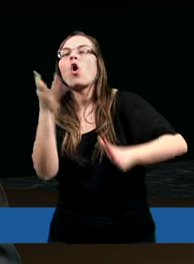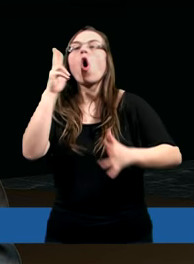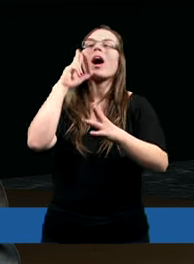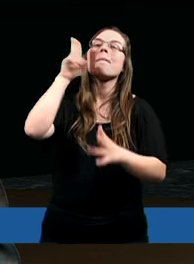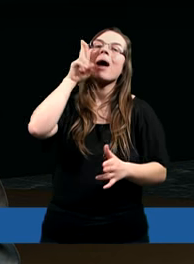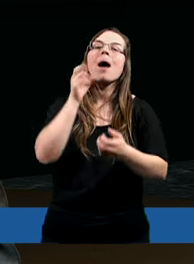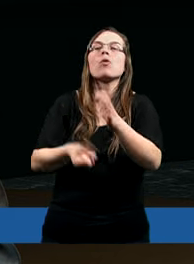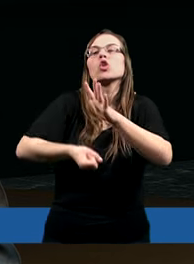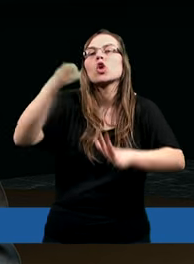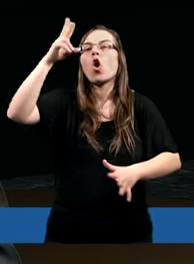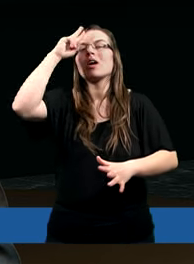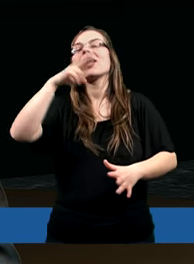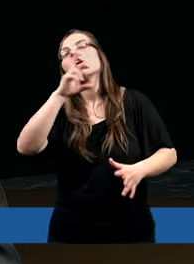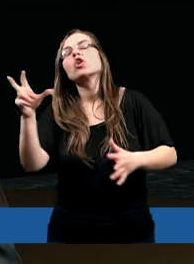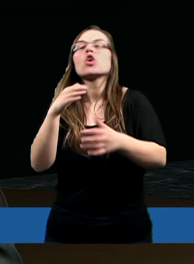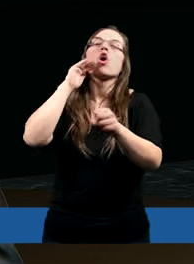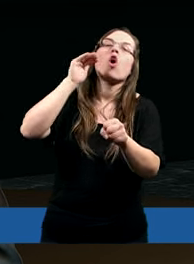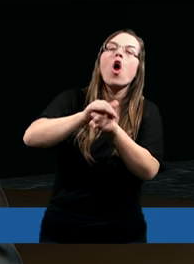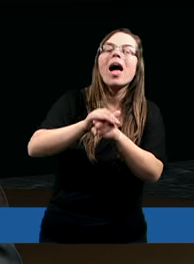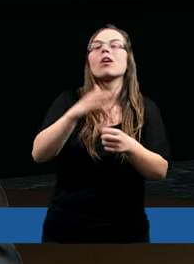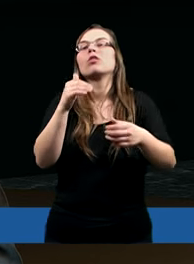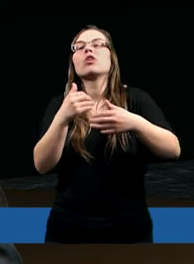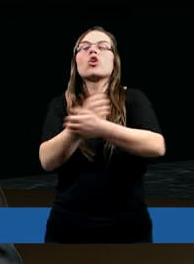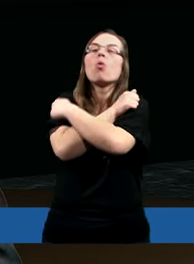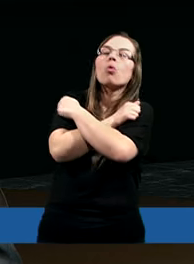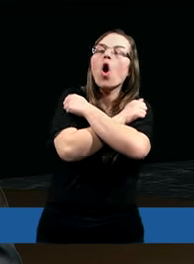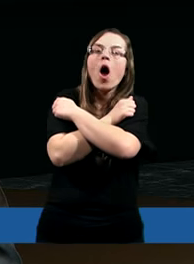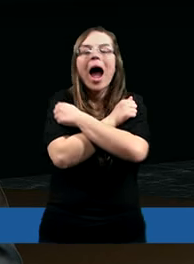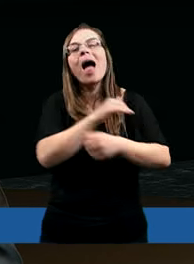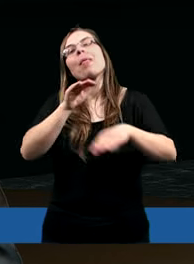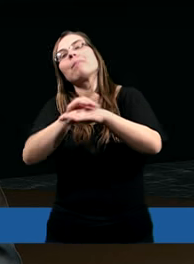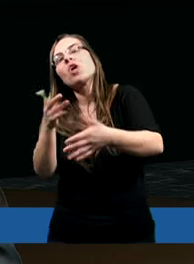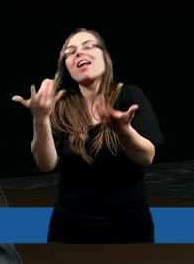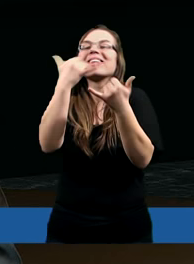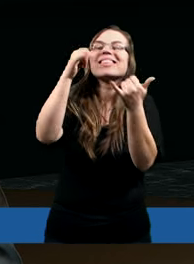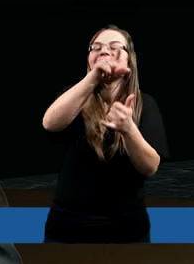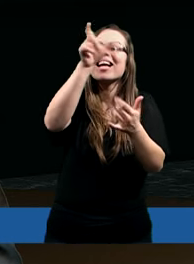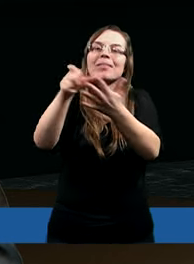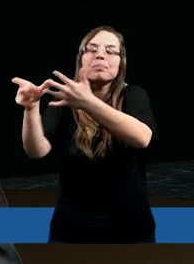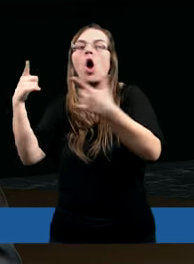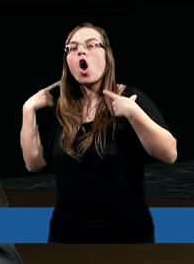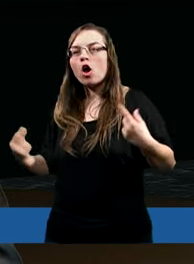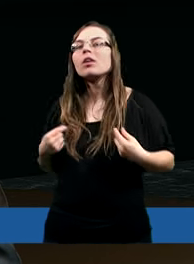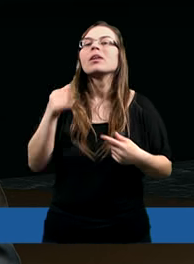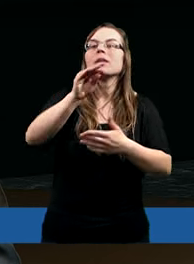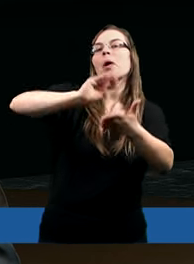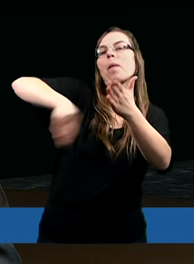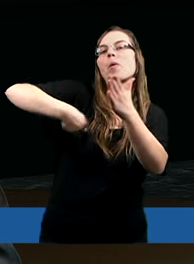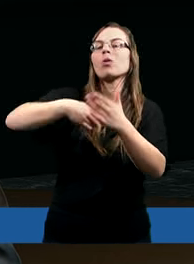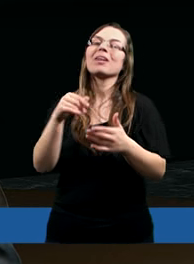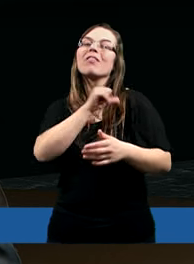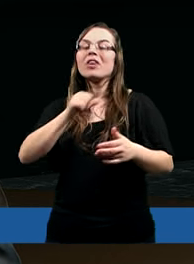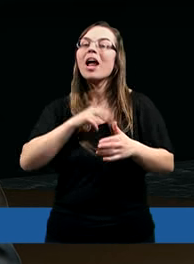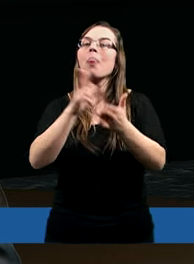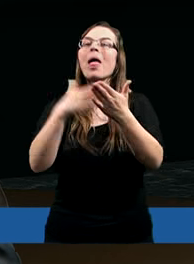mamo, drogi tato, czy tam do kogoś, czy droga ukochana, taka czy inna, prawda? Podpisywaliśmy się